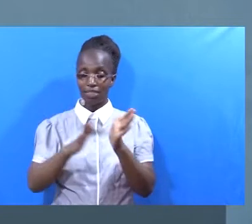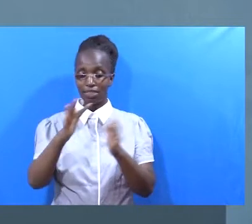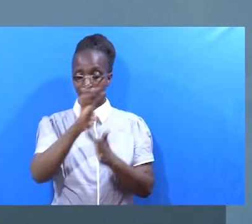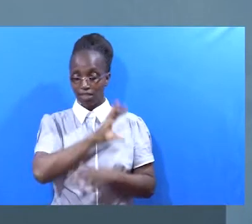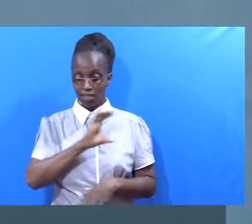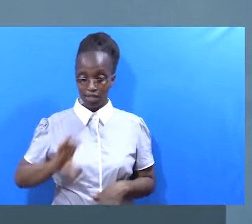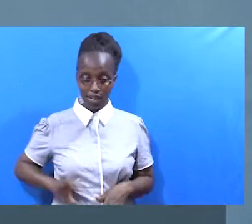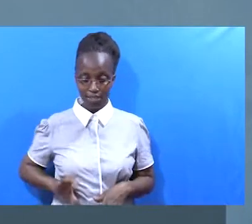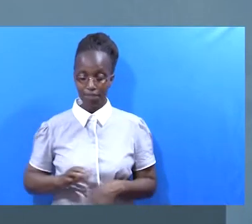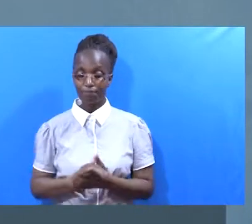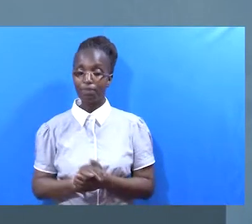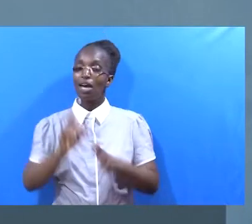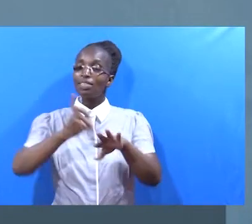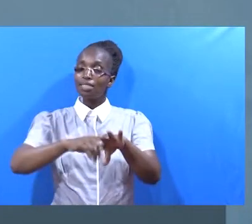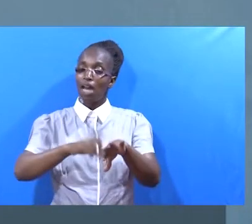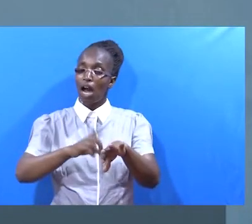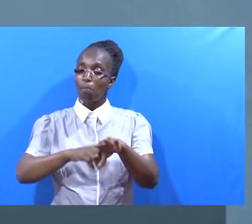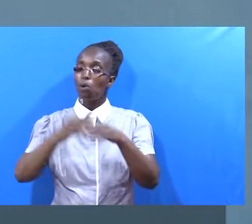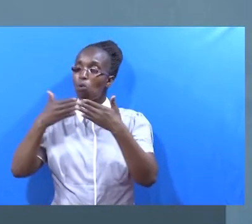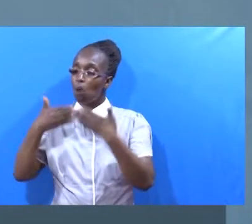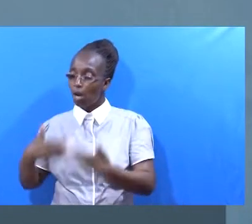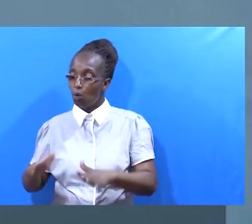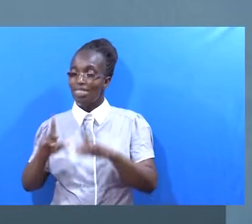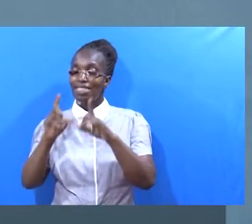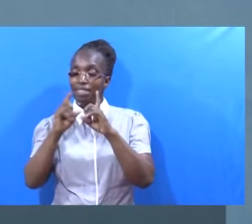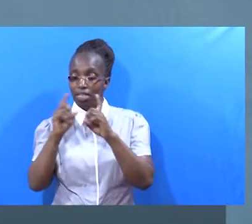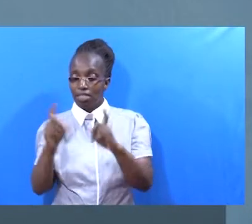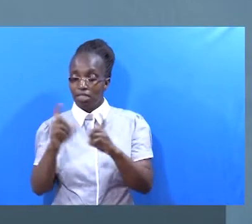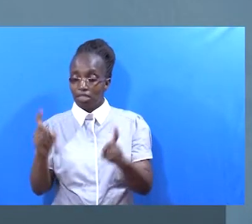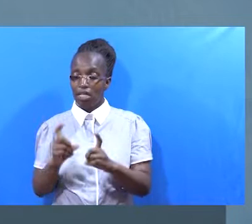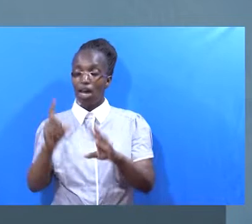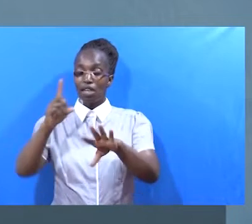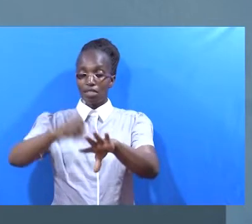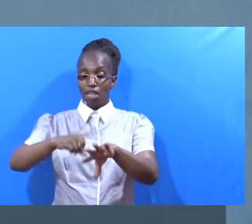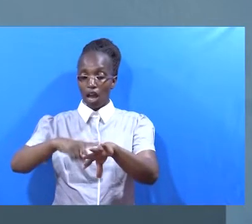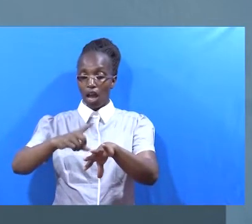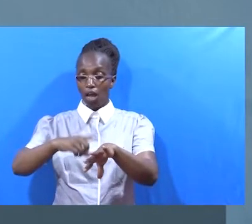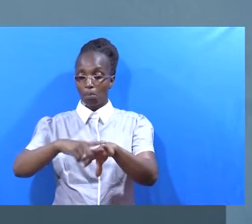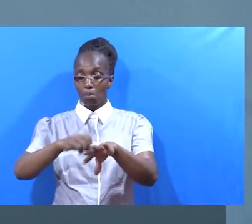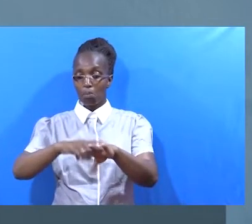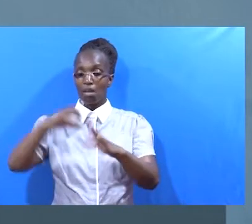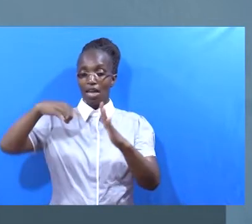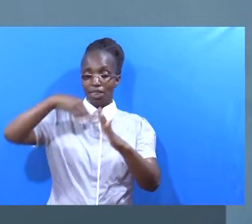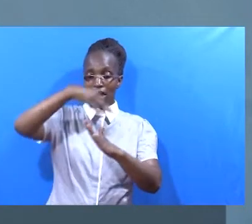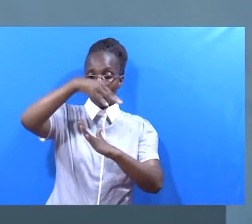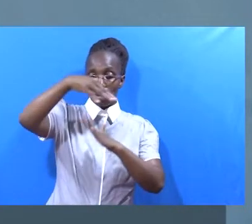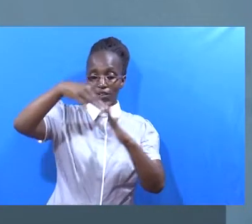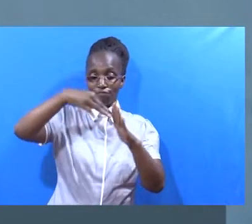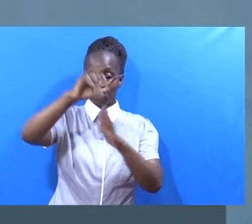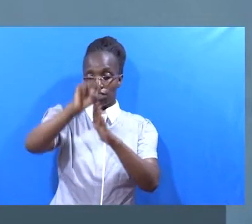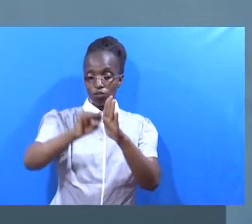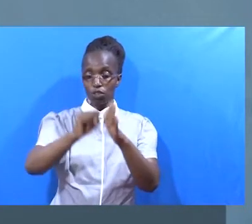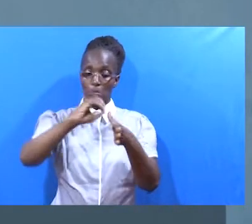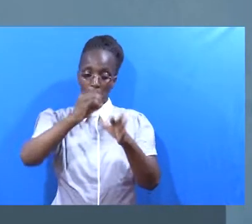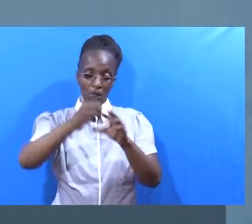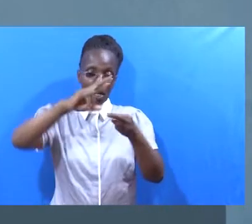Yesu Kristo Wakati tulipuwa kuwa tumepotea katika hali ya dhambi Wakati tulipuwa ushirika